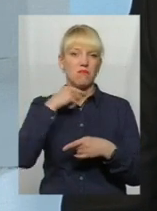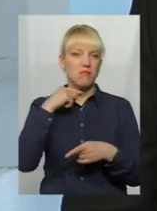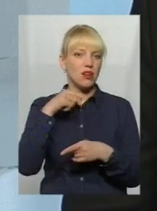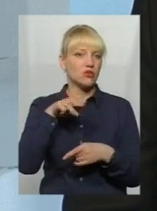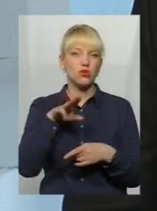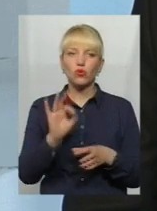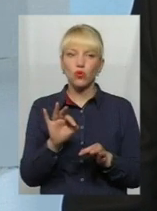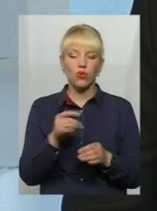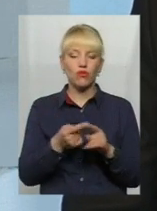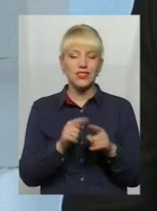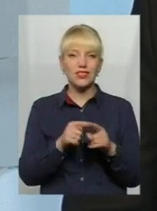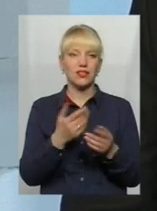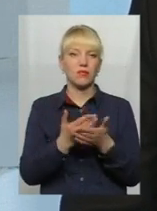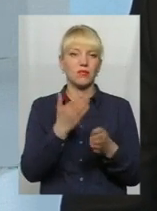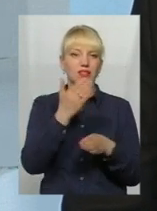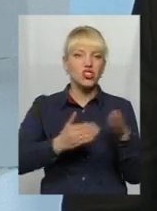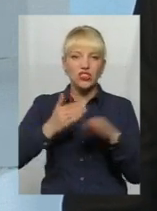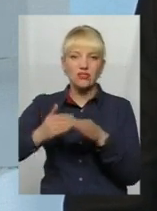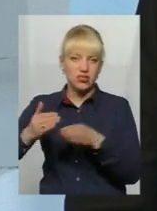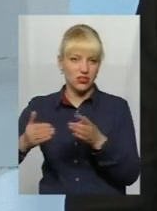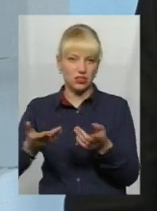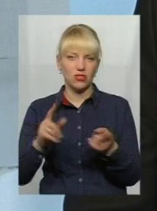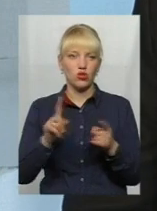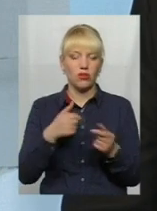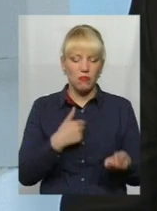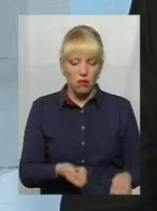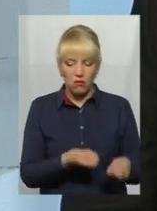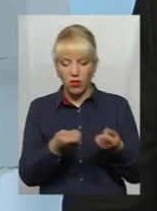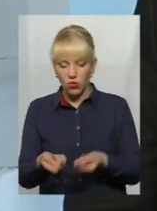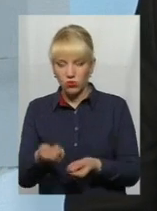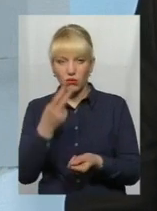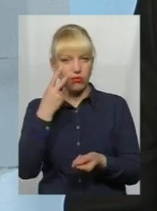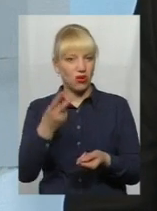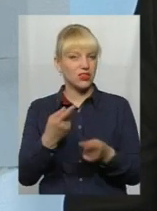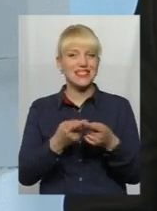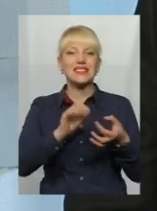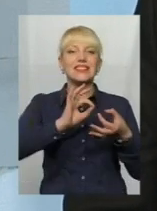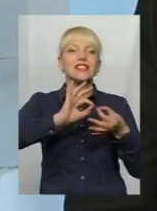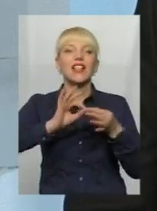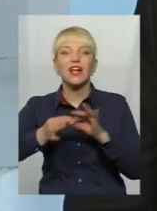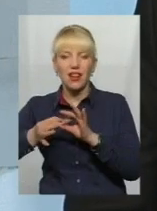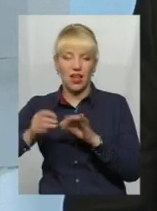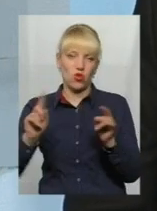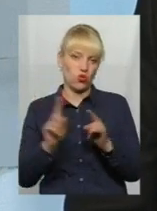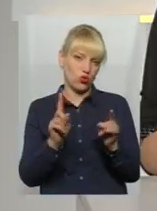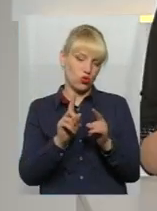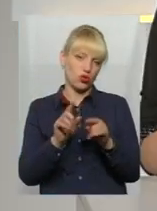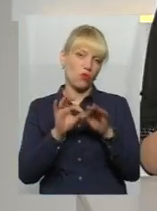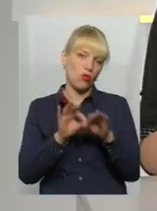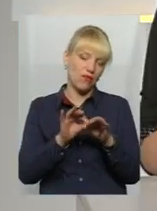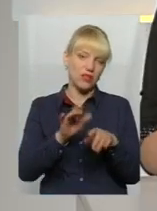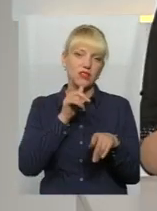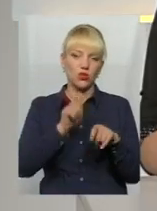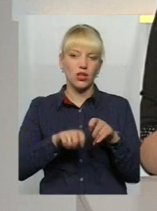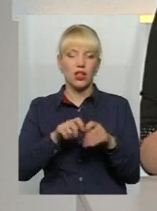то по тих фрагментах і частинах, то, що нам буває, приносять і показують, досить складно щось провести, дослідити. Так, якщо це